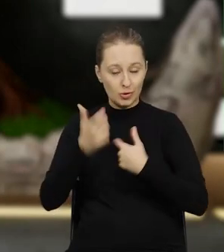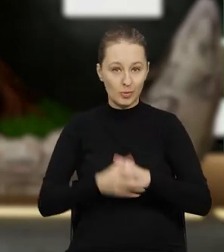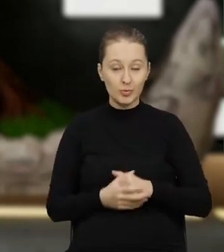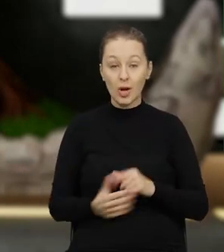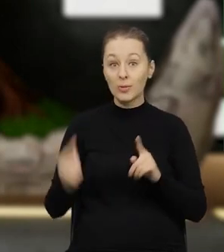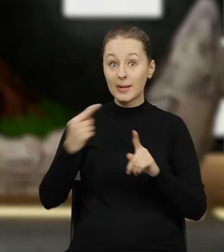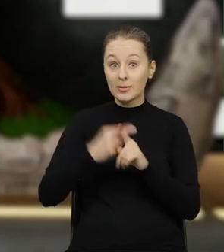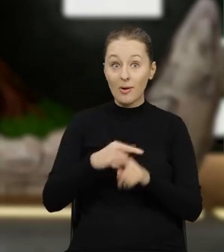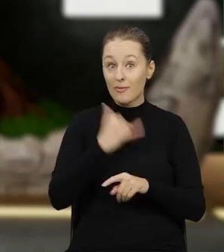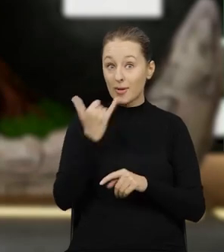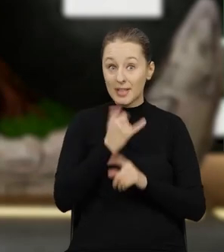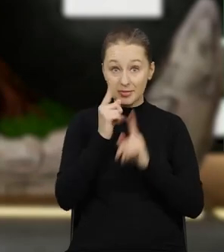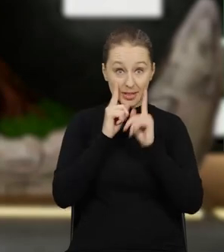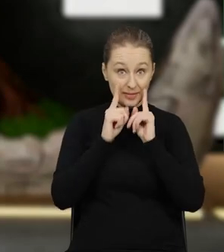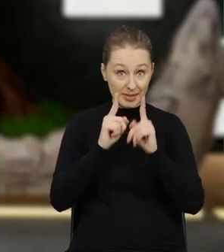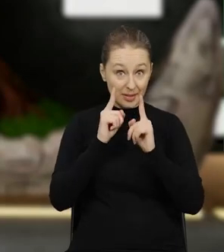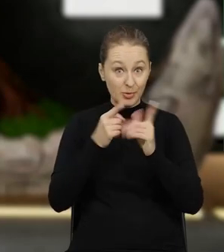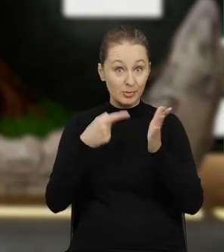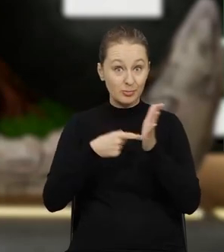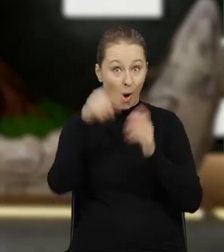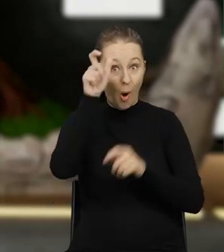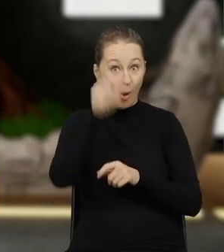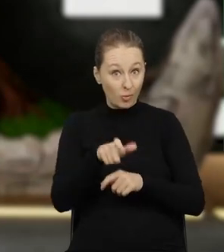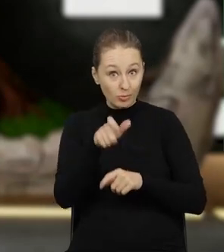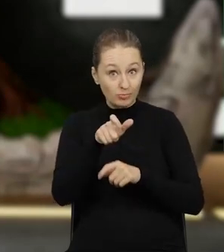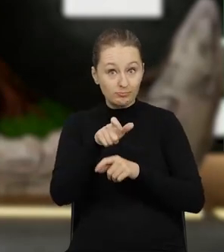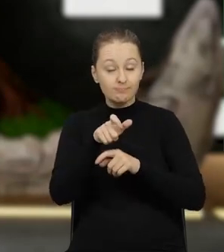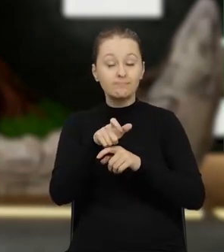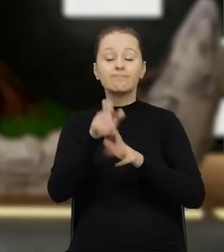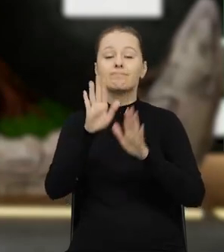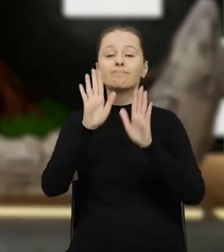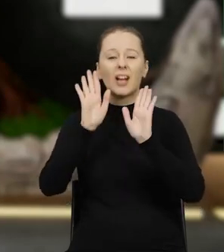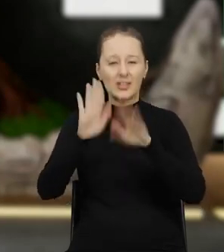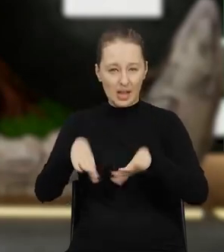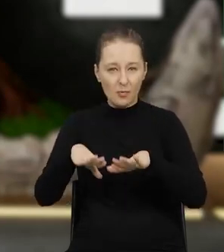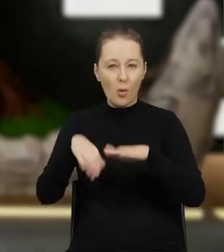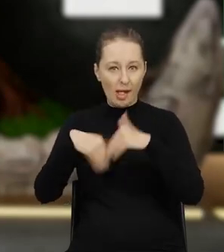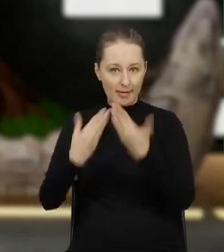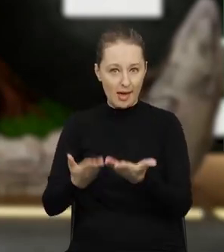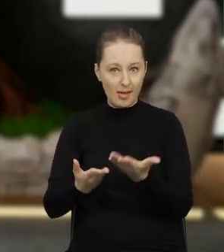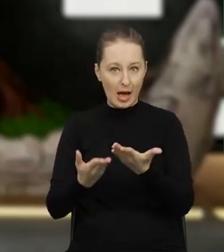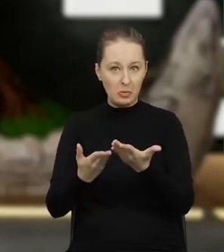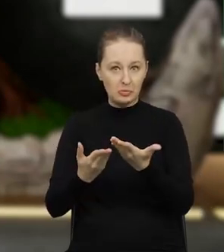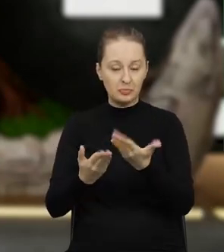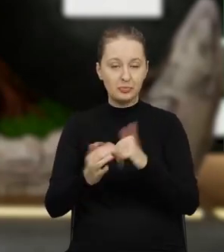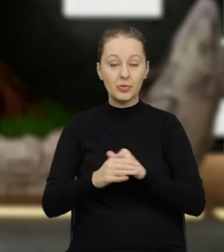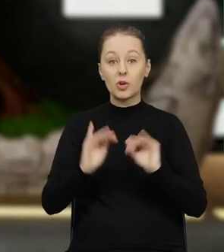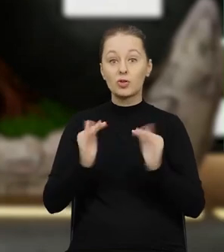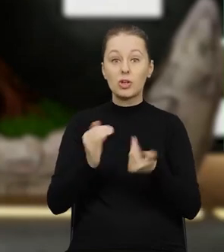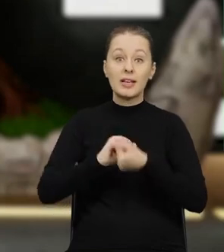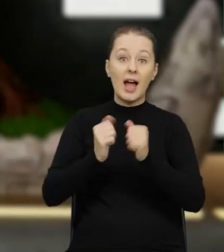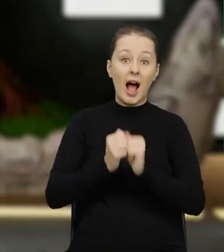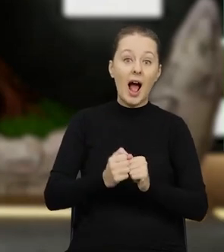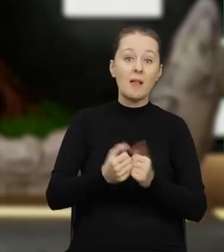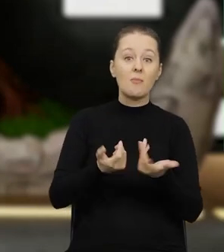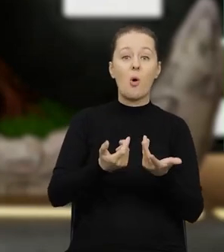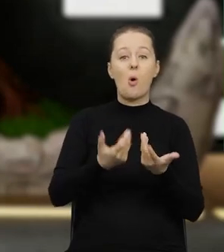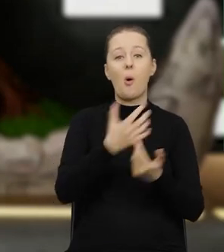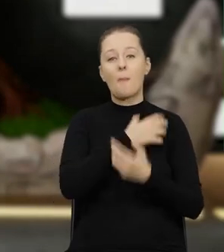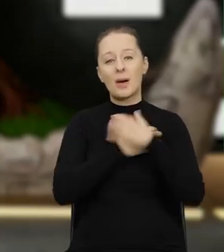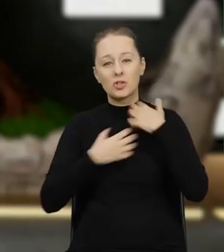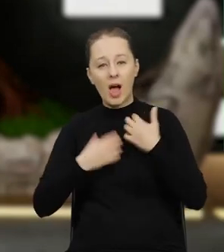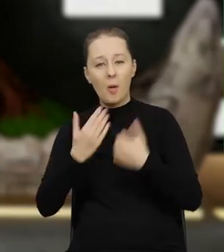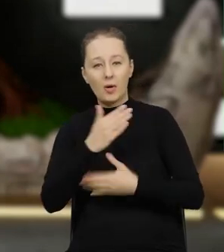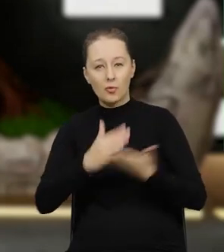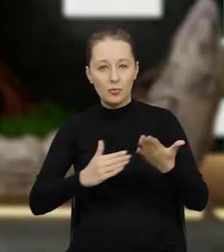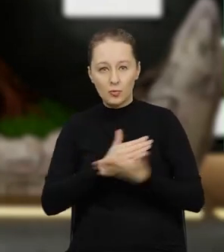Oprócz tego zwracamy się zawsze do organu, który wydał pozwolenie na przetwarzanie odpadów dla takiej instalacji. Czyli jest albo starosta, albo